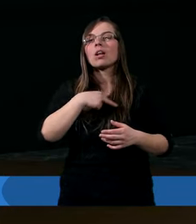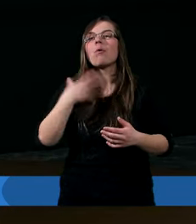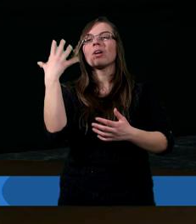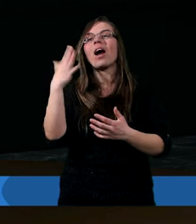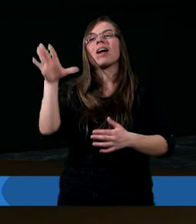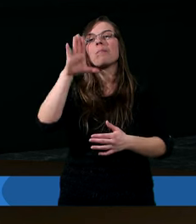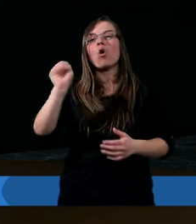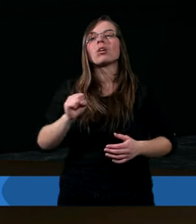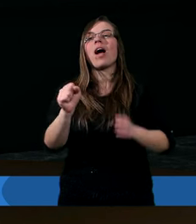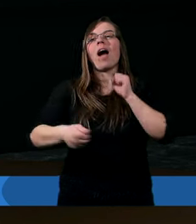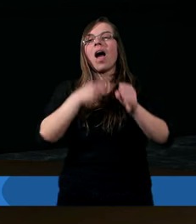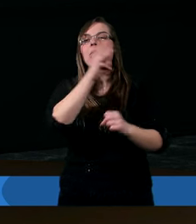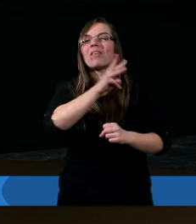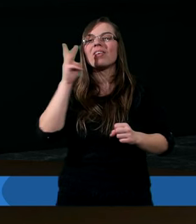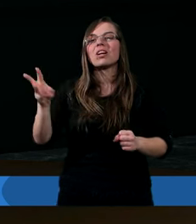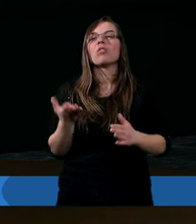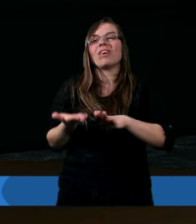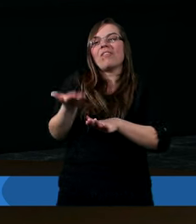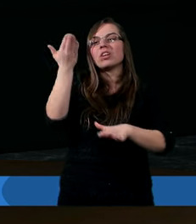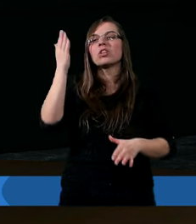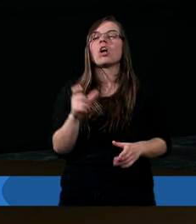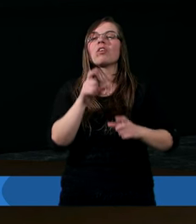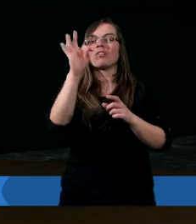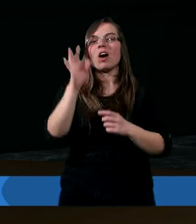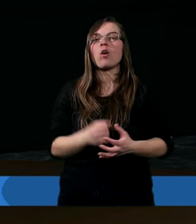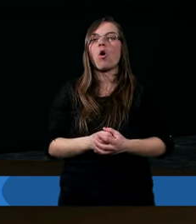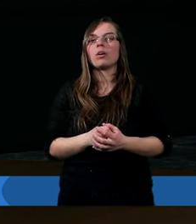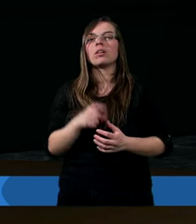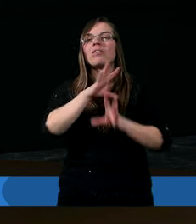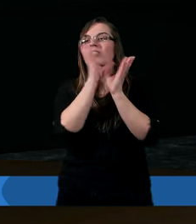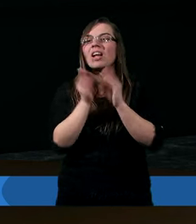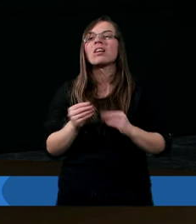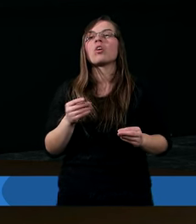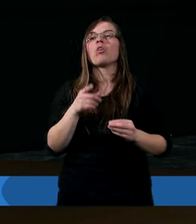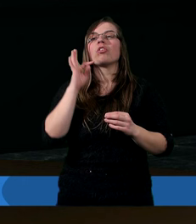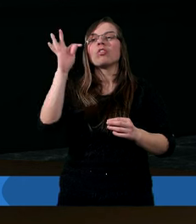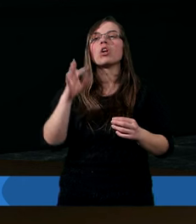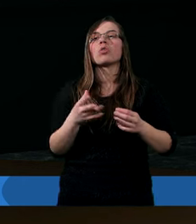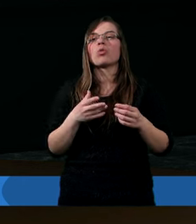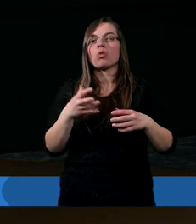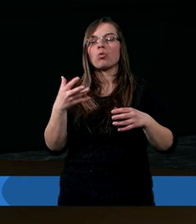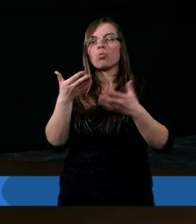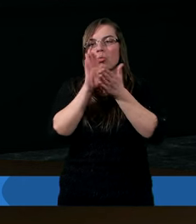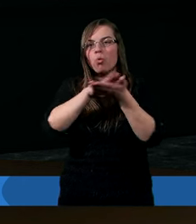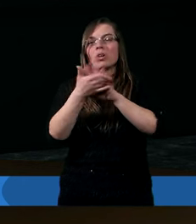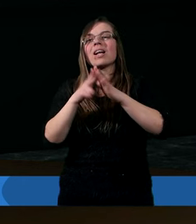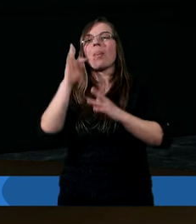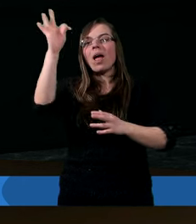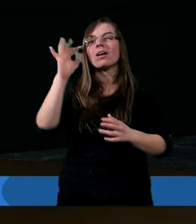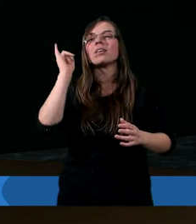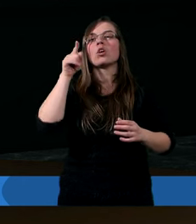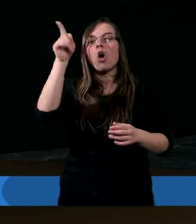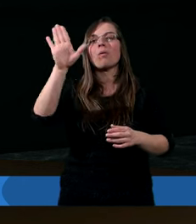rękę Bożą, aby was wywyższył czasu swego. Wszelką troskę swoją złóżcie na niego,